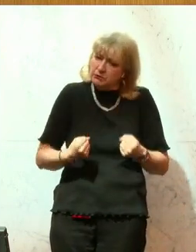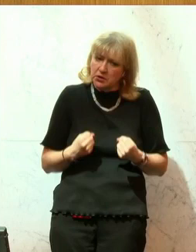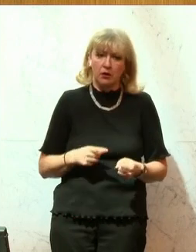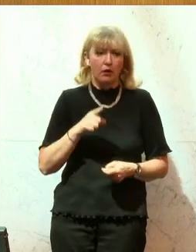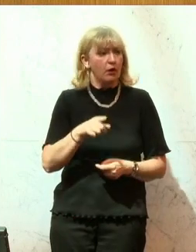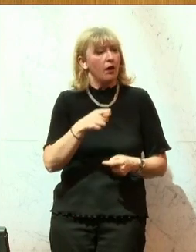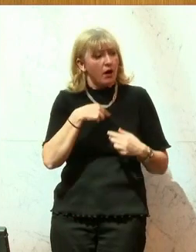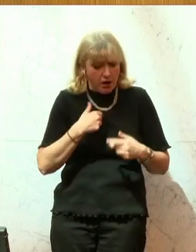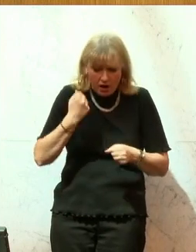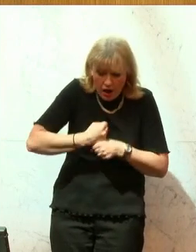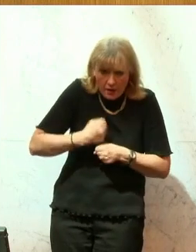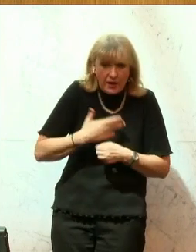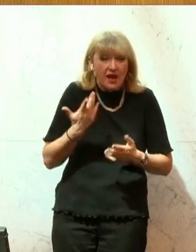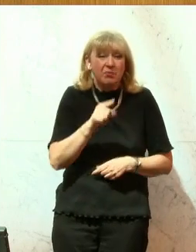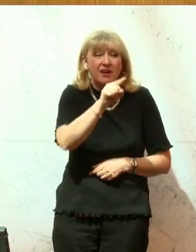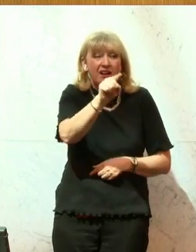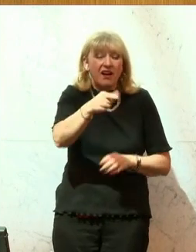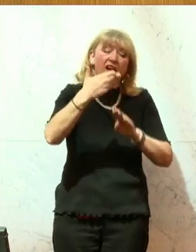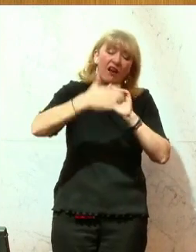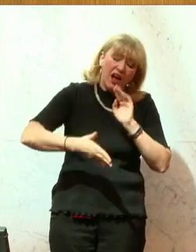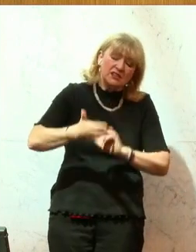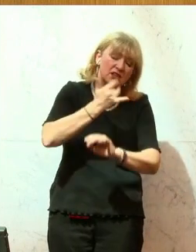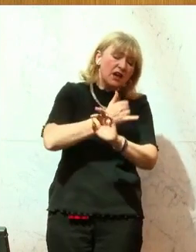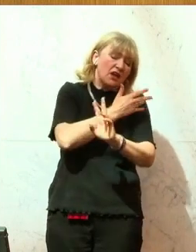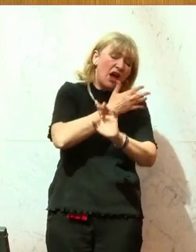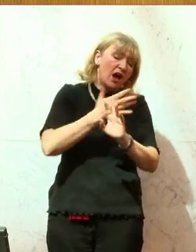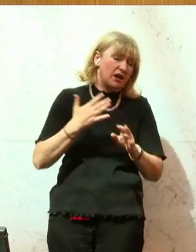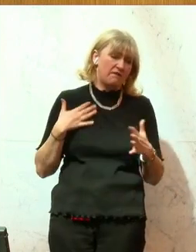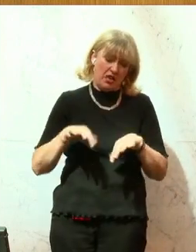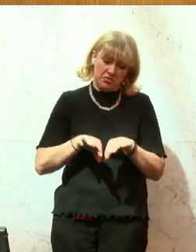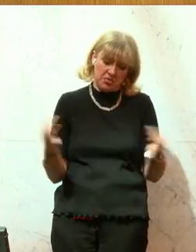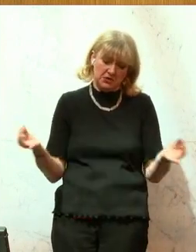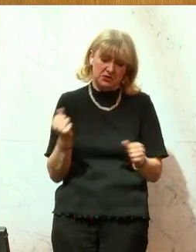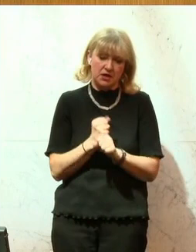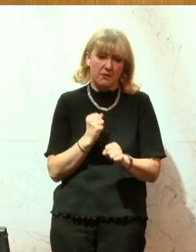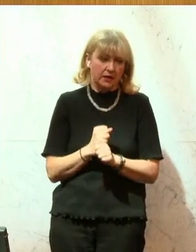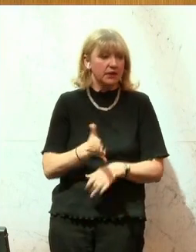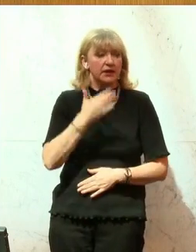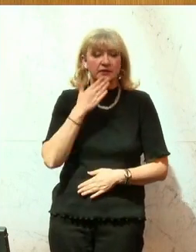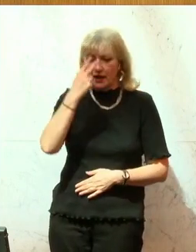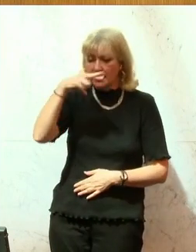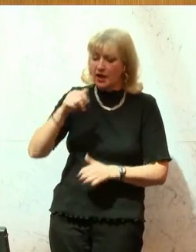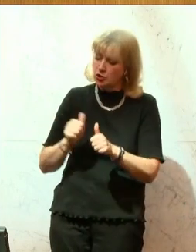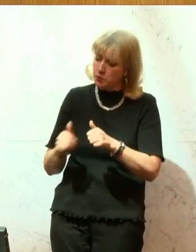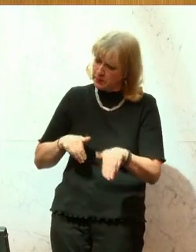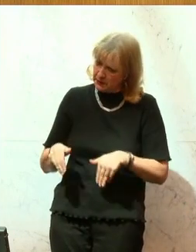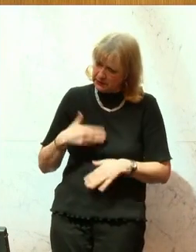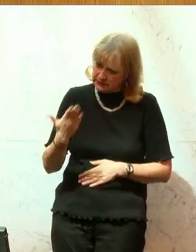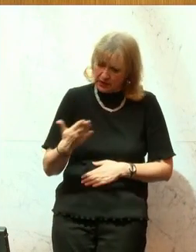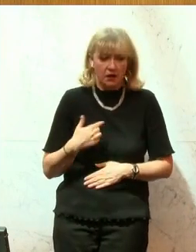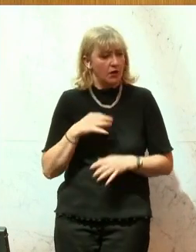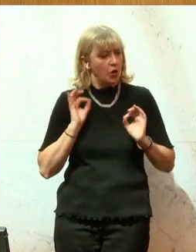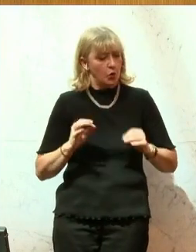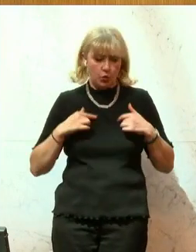da gearbeitet, was Sie in den letzten Jahren nicht gemacht haben. Danke, Herr Sportminister. Wir sind gut